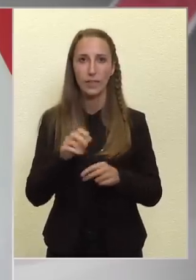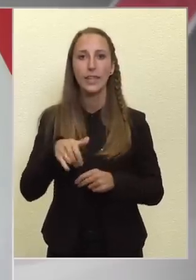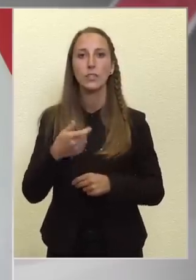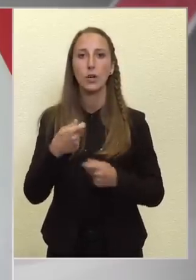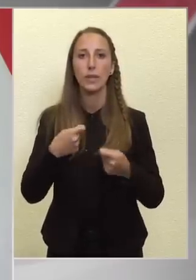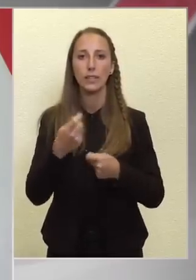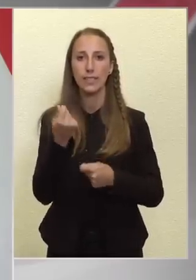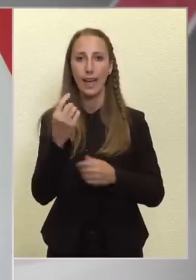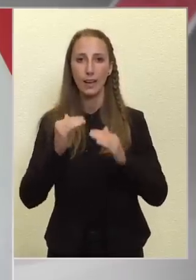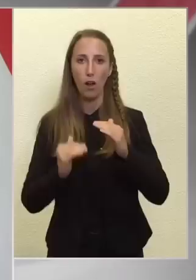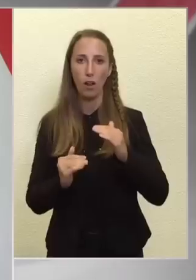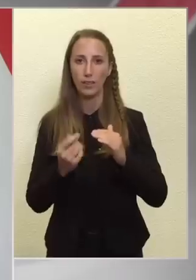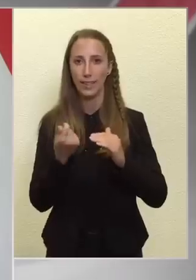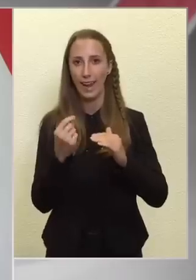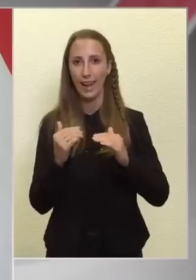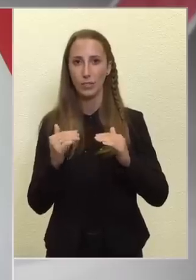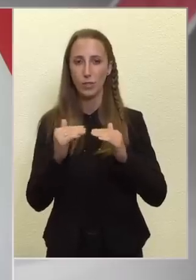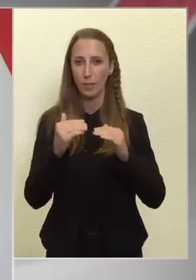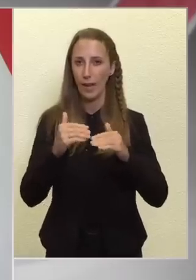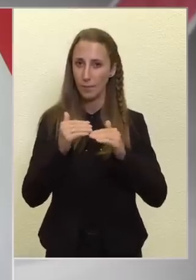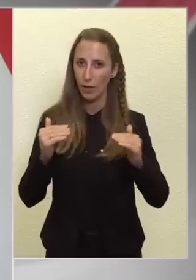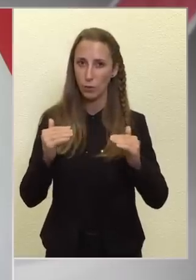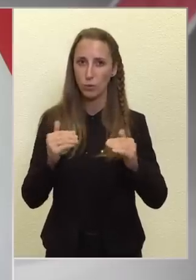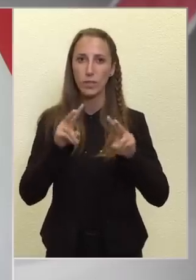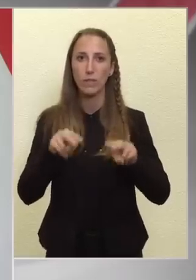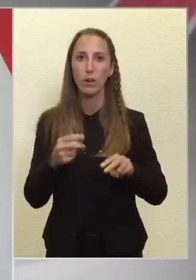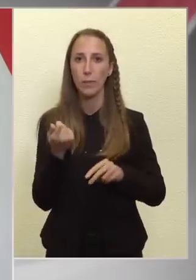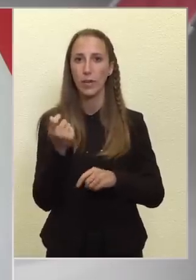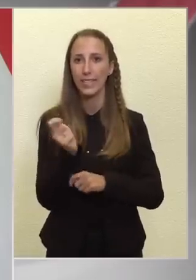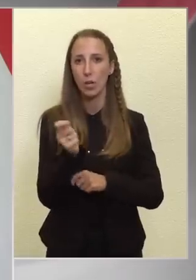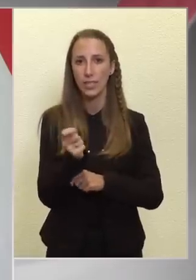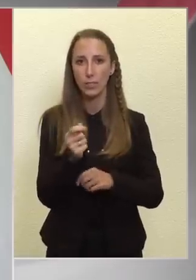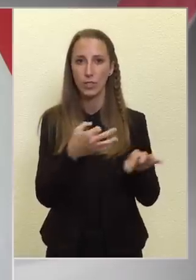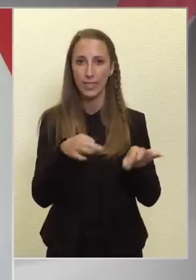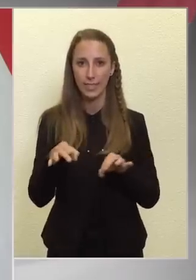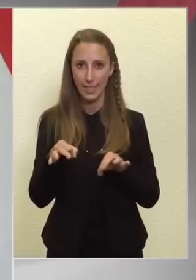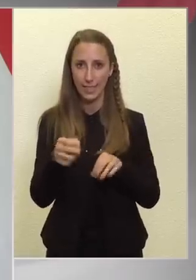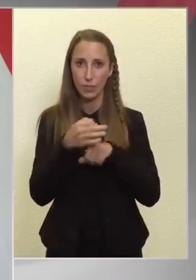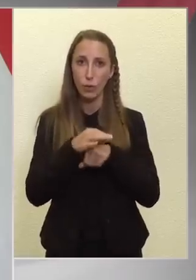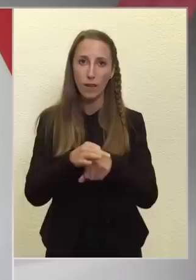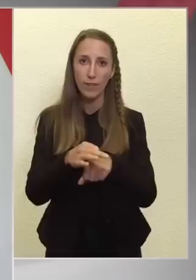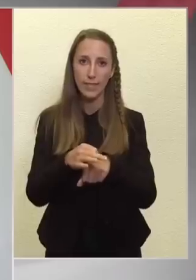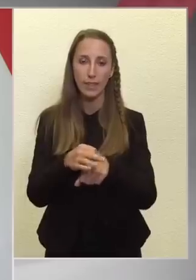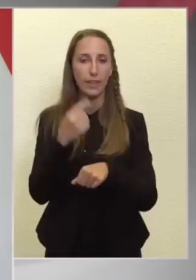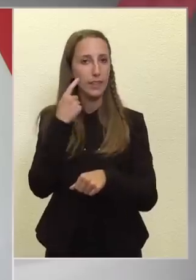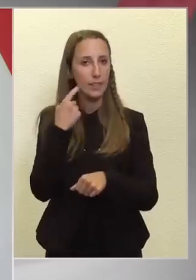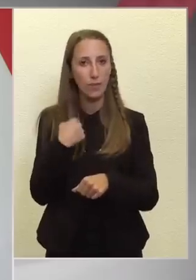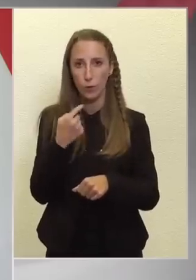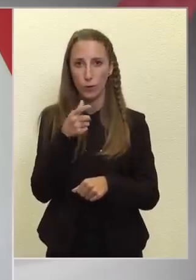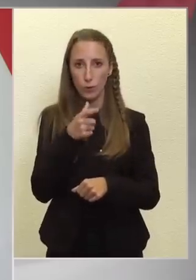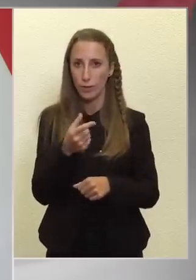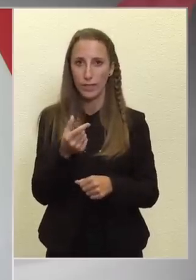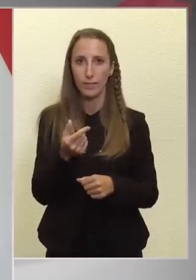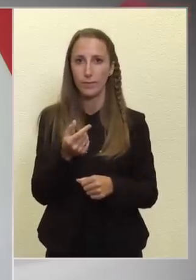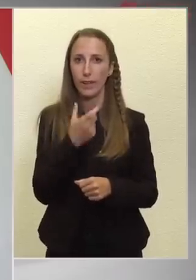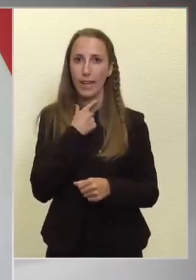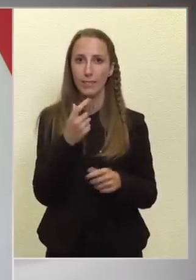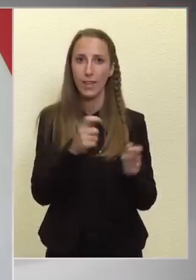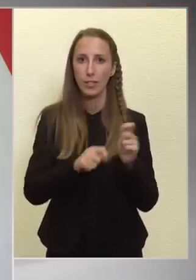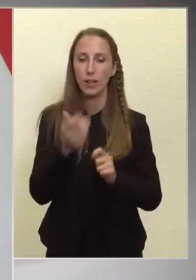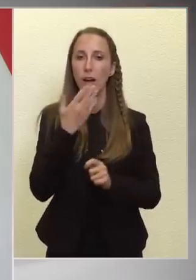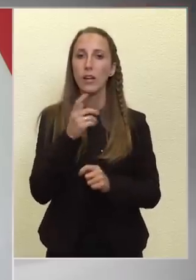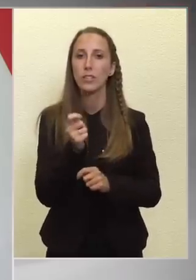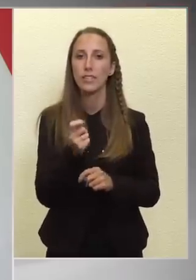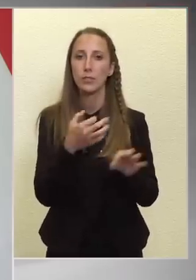piaci ára alatt meg egy ársapkát húzunk meg, az valójában egy szankciós intézkedést az oda vezet, hogy nem fogunk tudni gázt vásárolni, ha pedig szankciós